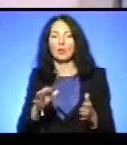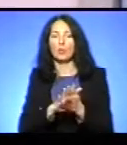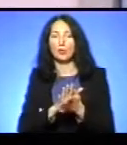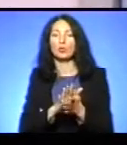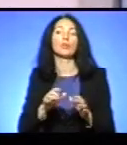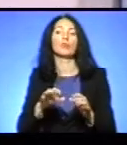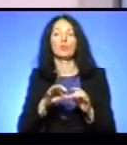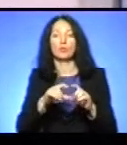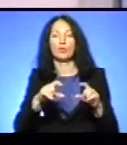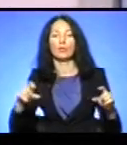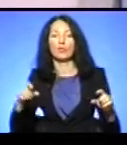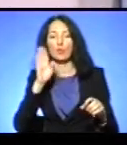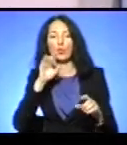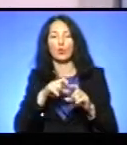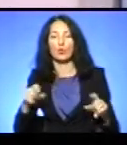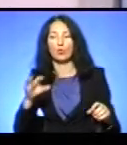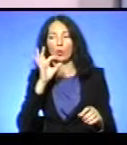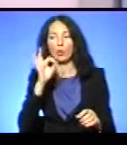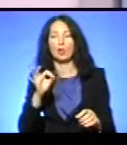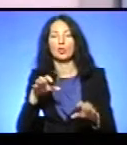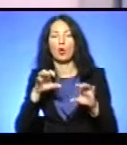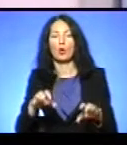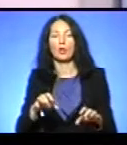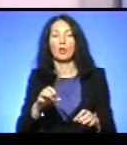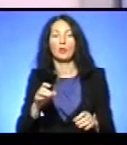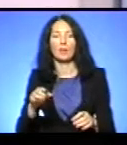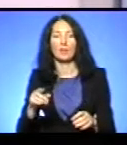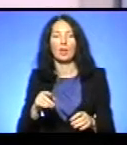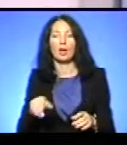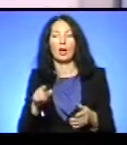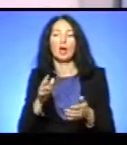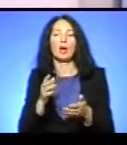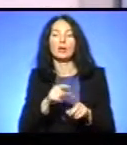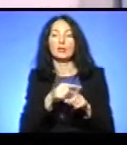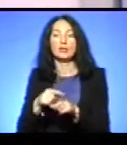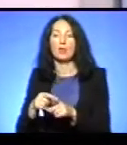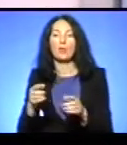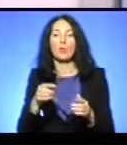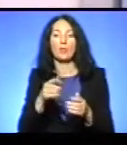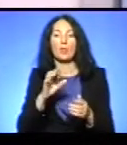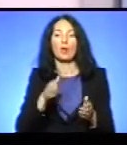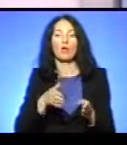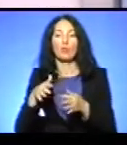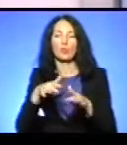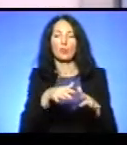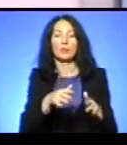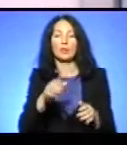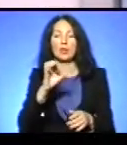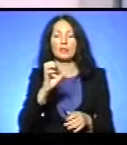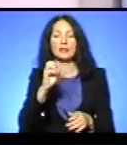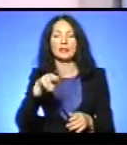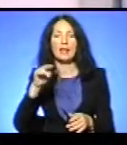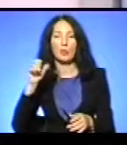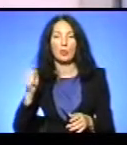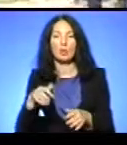каже голова громадської організації «Скеля» Андрій Об'єщик. За словами, вміст септика тече у тернопільський став. Детальніше про це дізнавалася